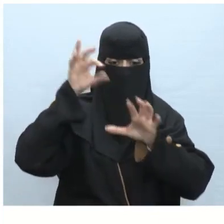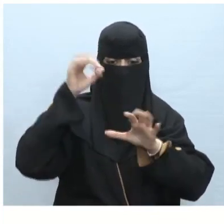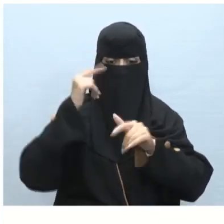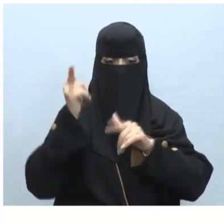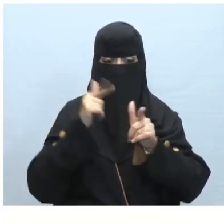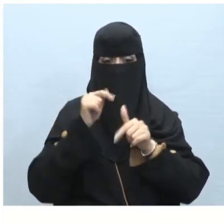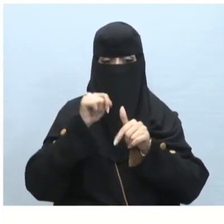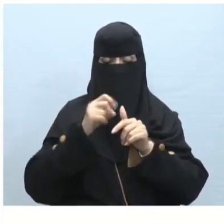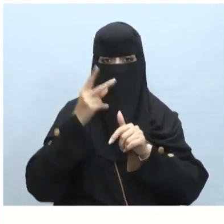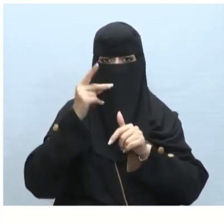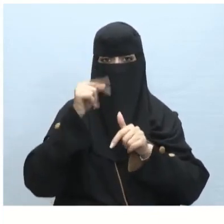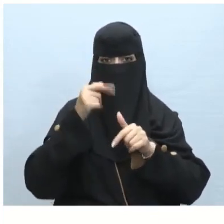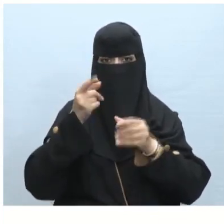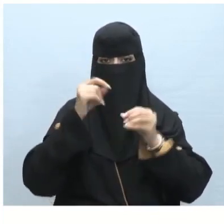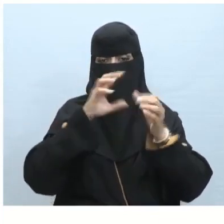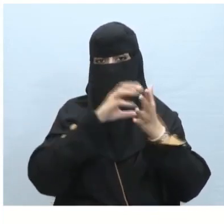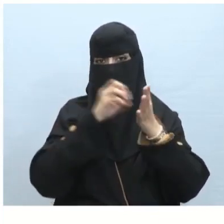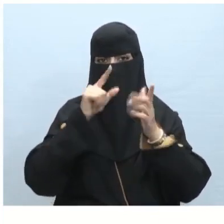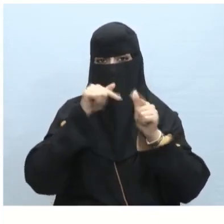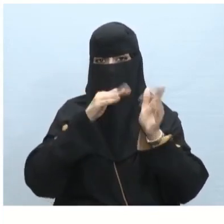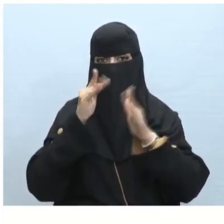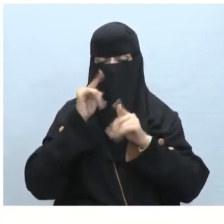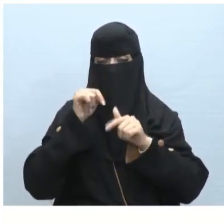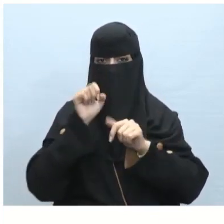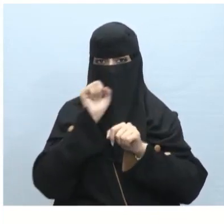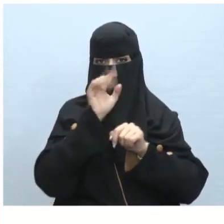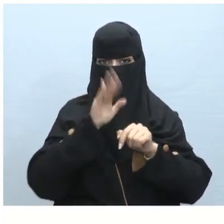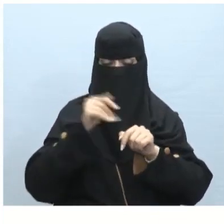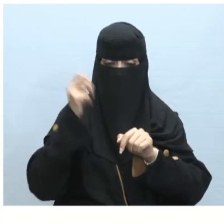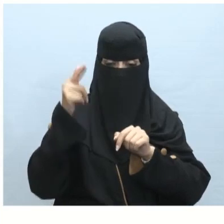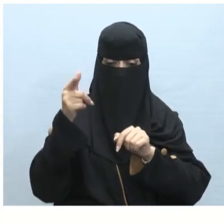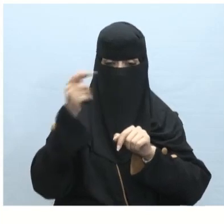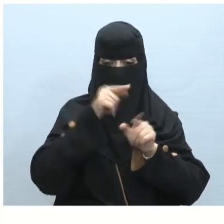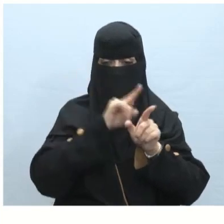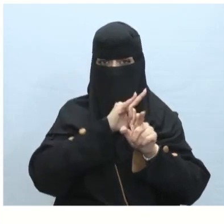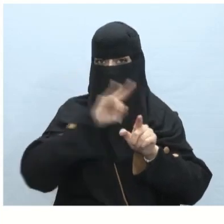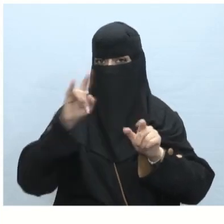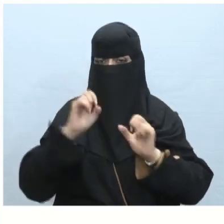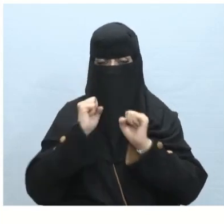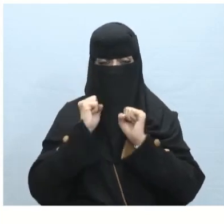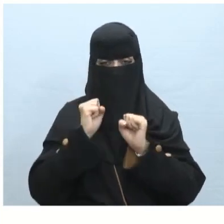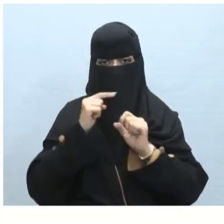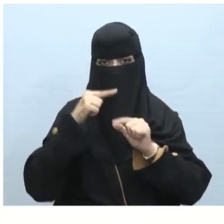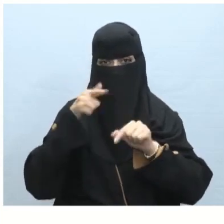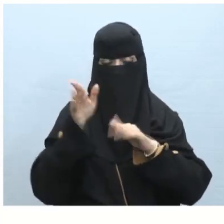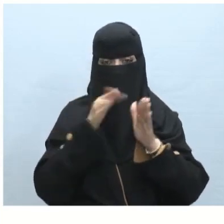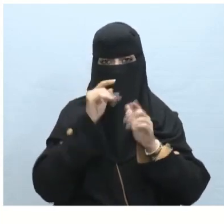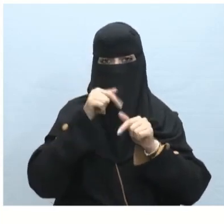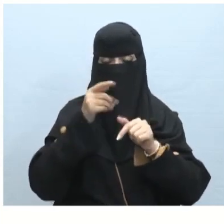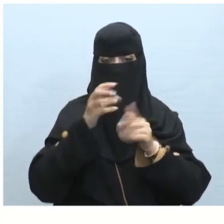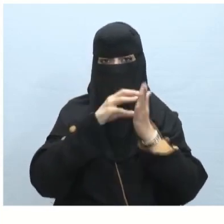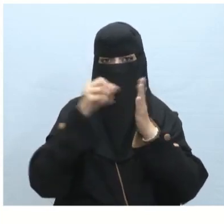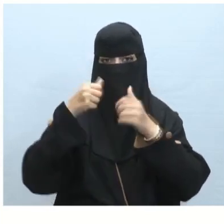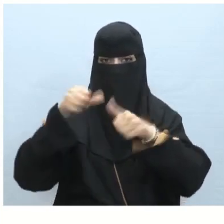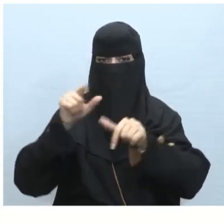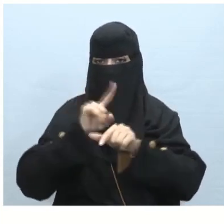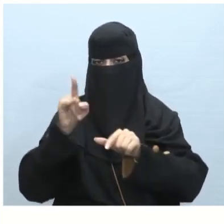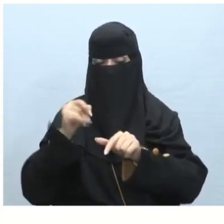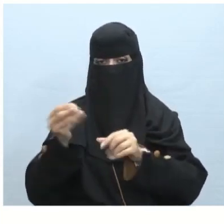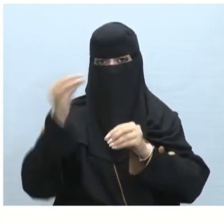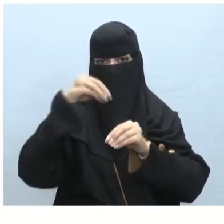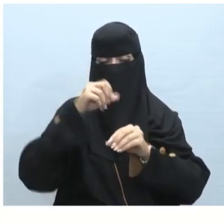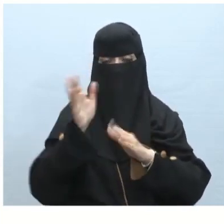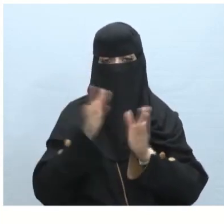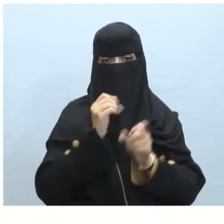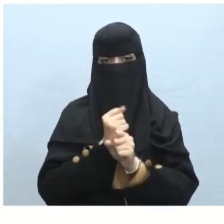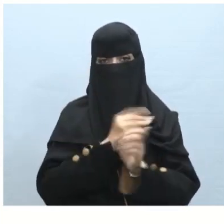الثاني عن طريق نسخ عنوان URL الخاص بالموقع الإلكتروني الذي يحتوي على مقطع الفيديو ولسقه على الشريحة لا يمكننا